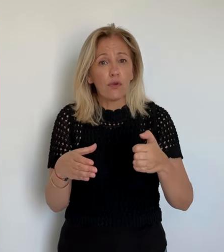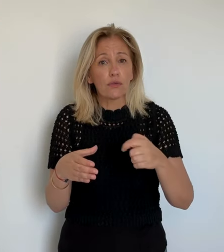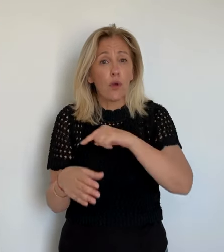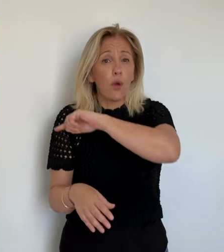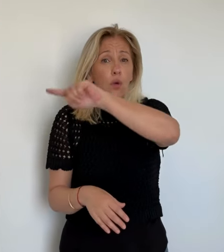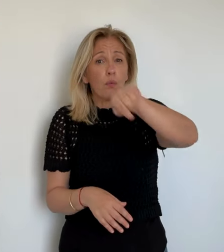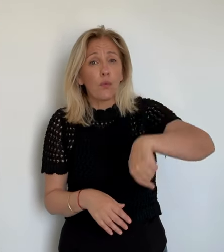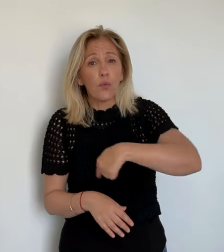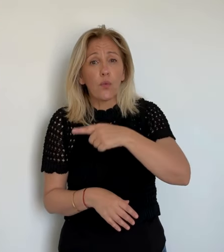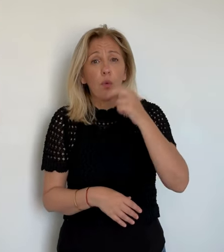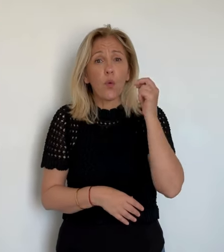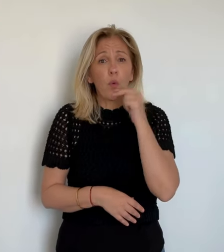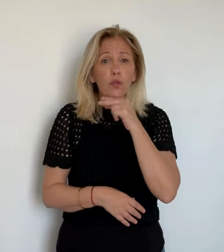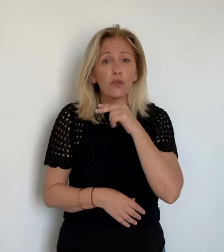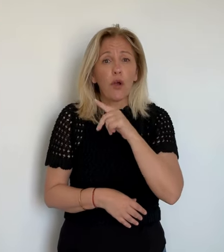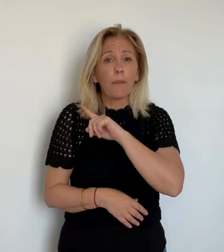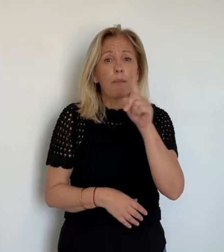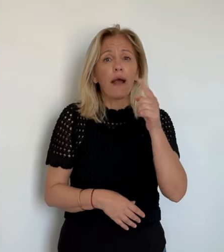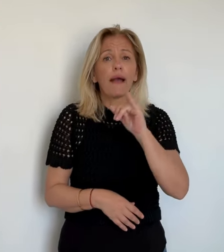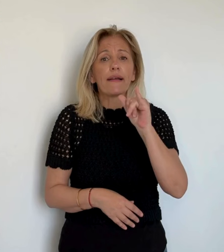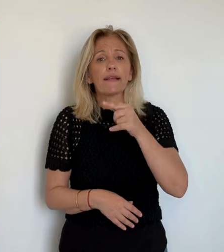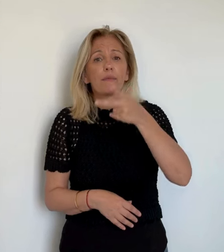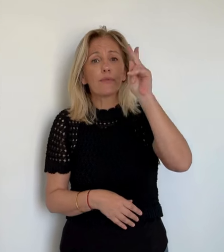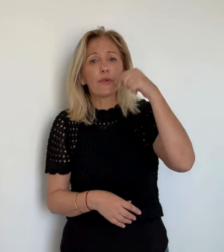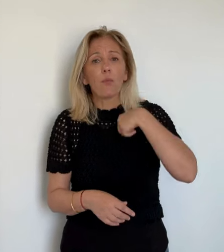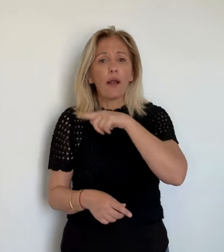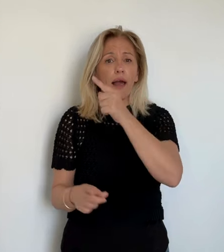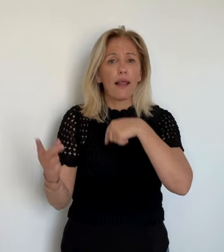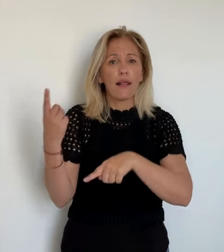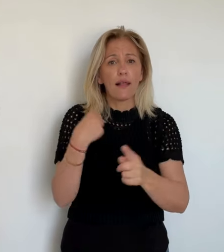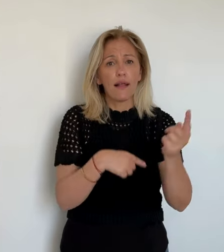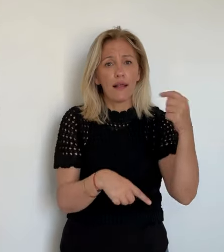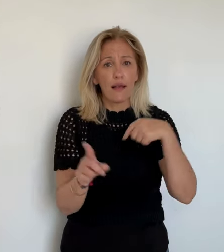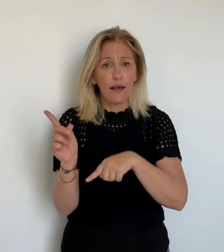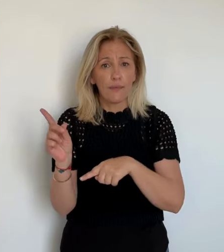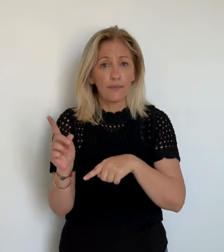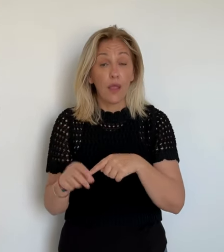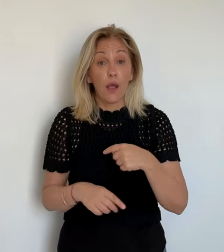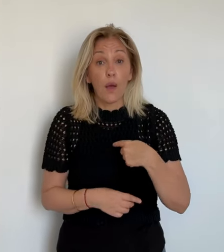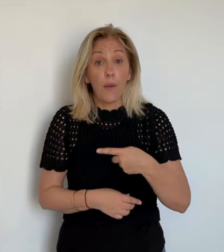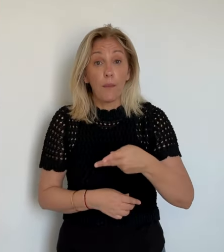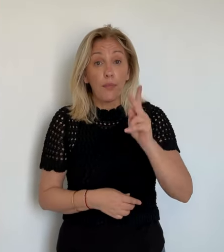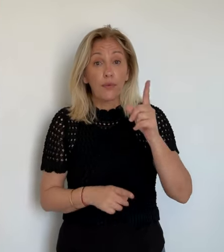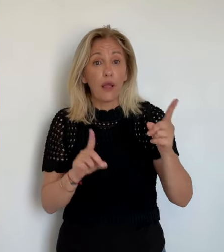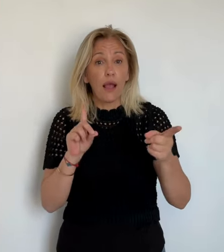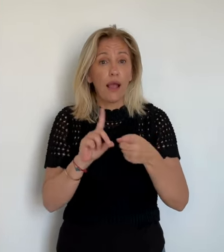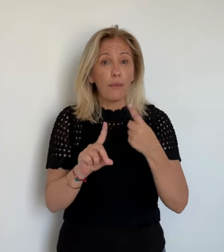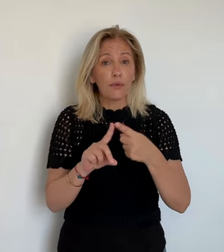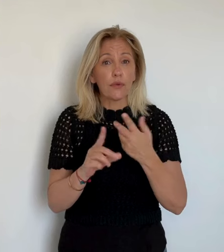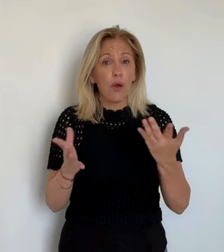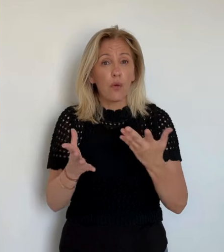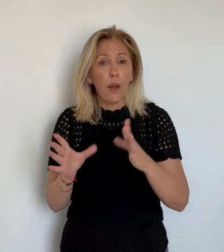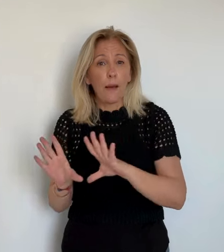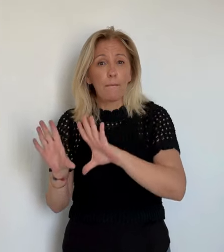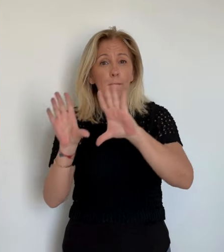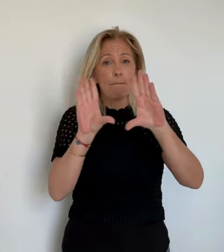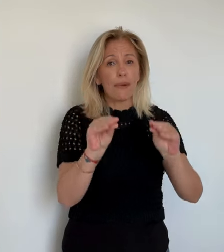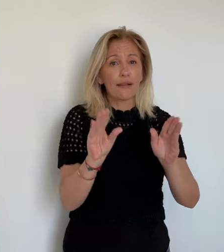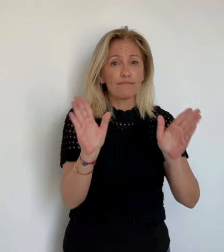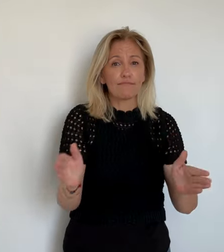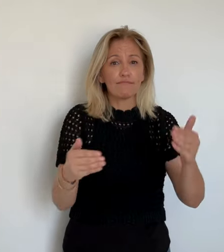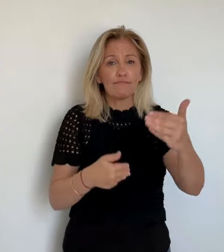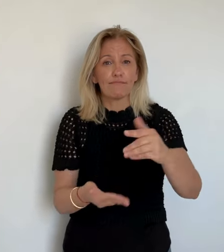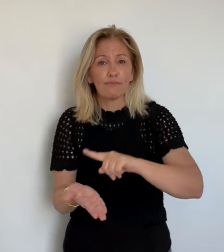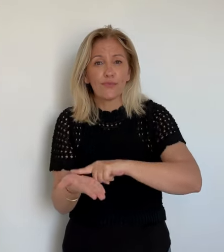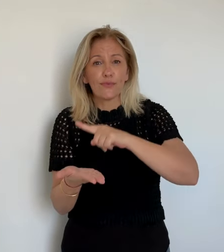financier afin de stabiliser une bonne fois pour toute cette collectivité. Enfin, chez les nationalistes de l'opposition,